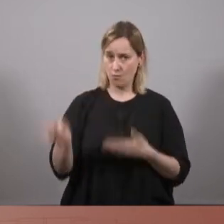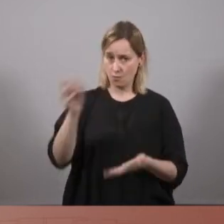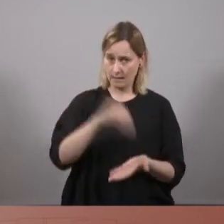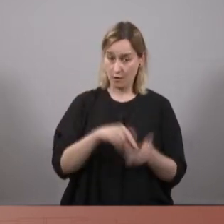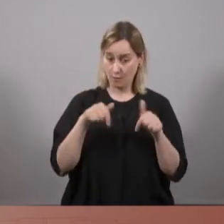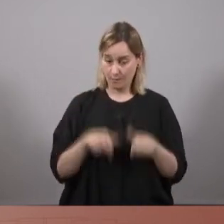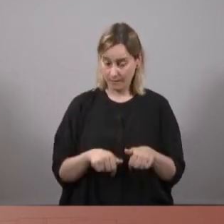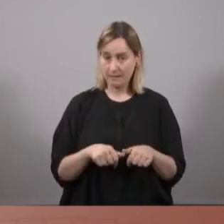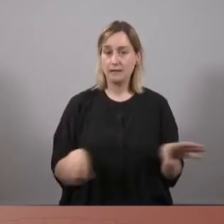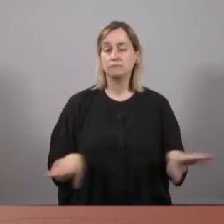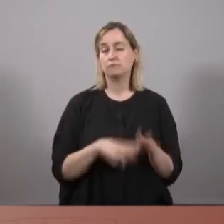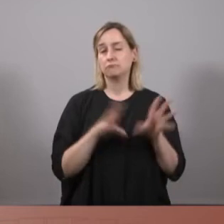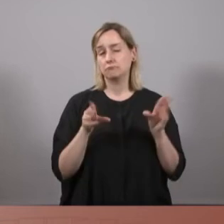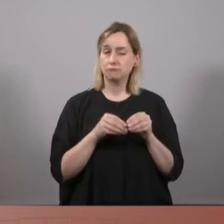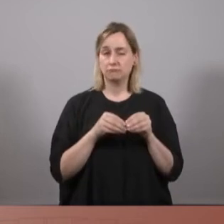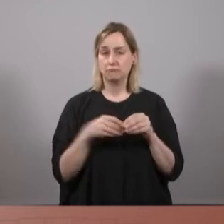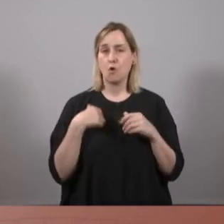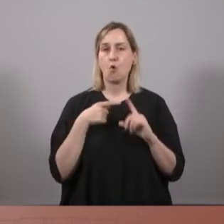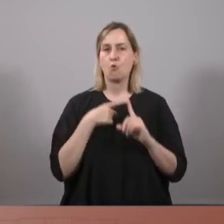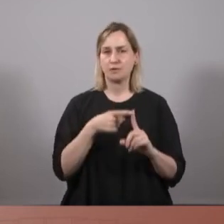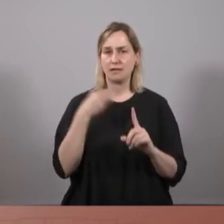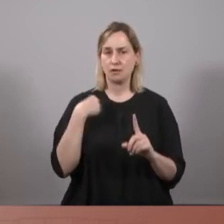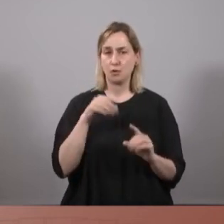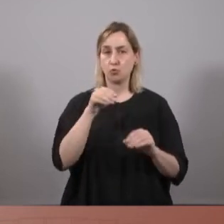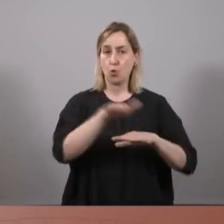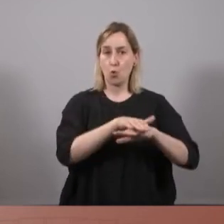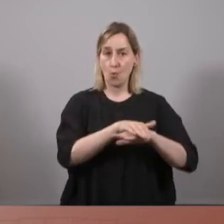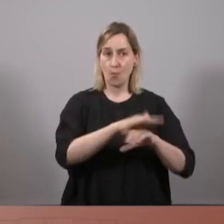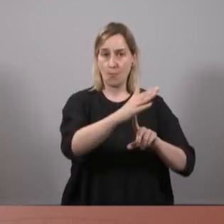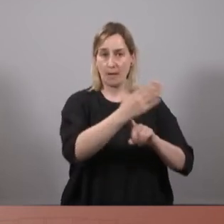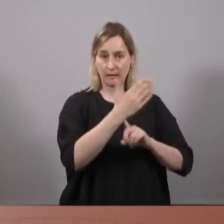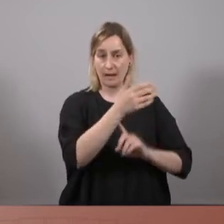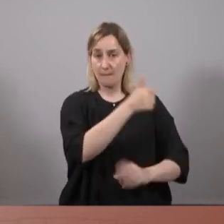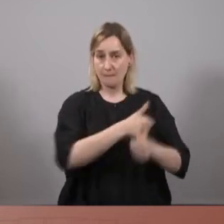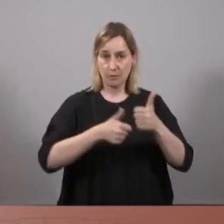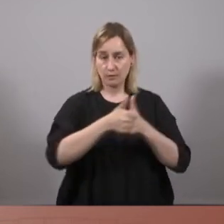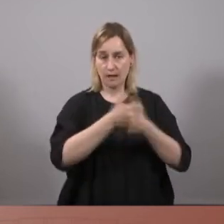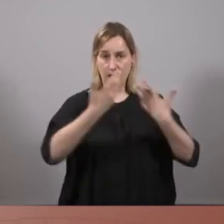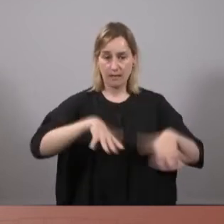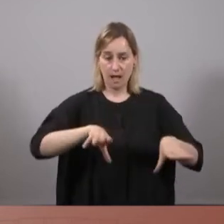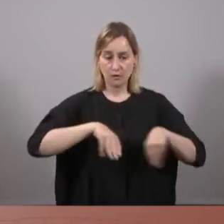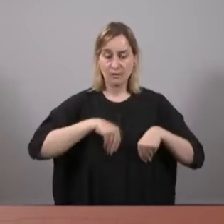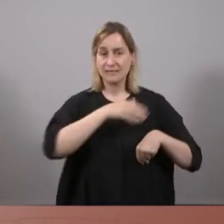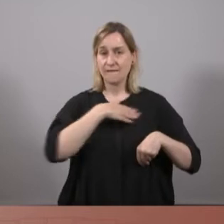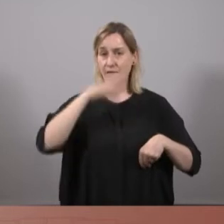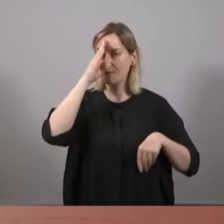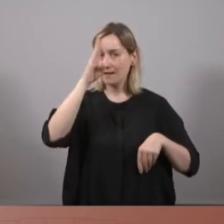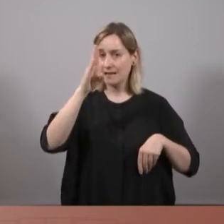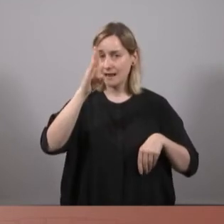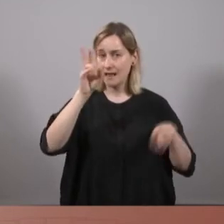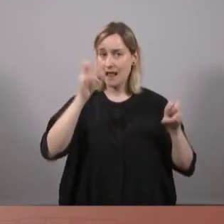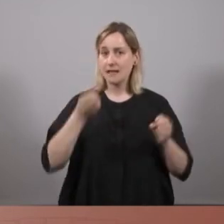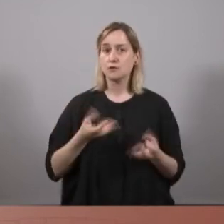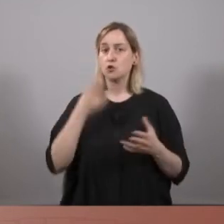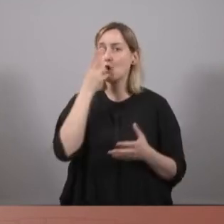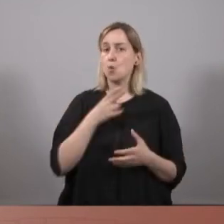Aquests són, resumidament, els objectius que el seu govern ha de prioritzar i assolir si vol ser fidel i lleial els seus